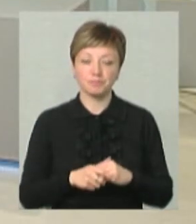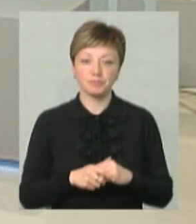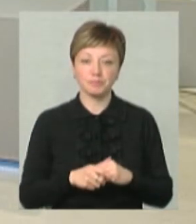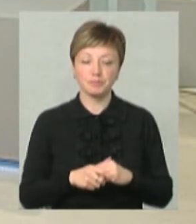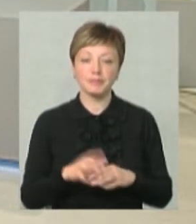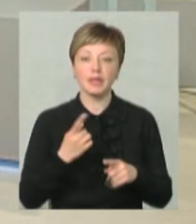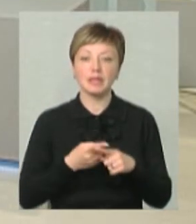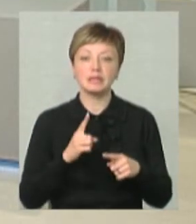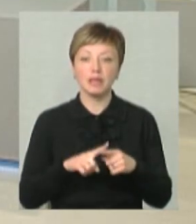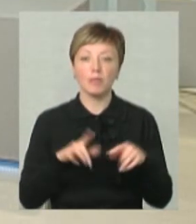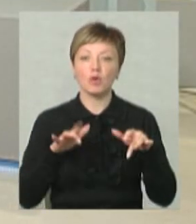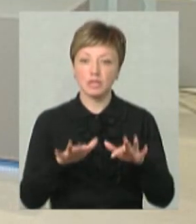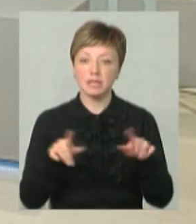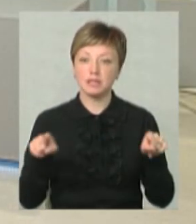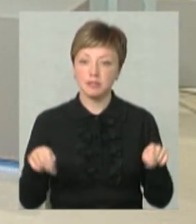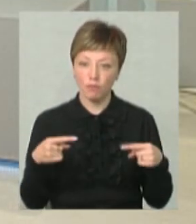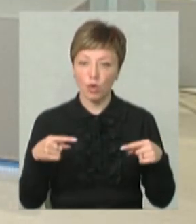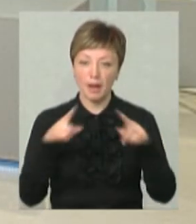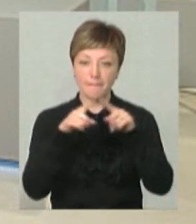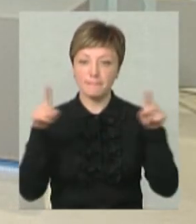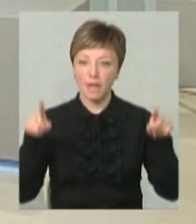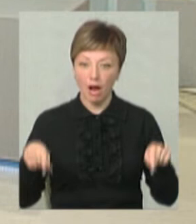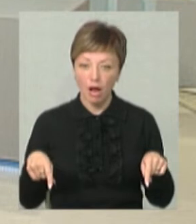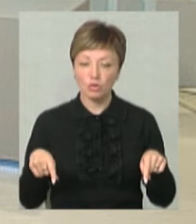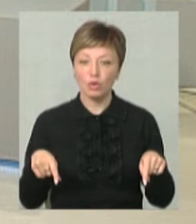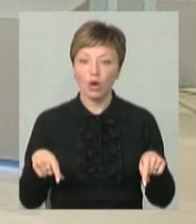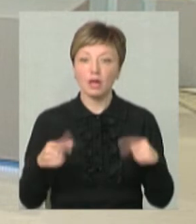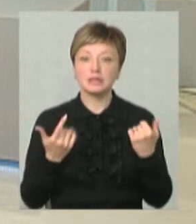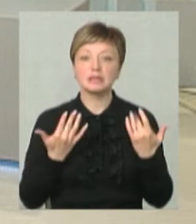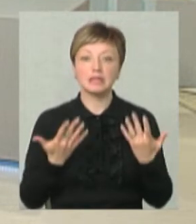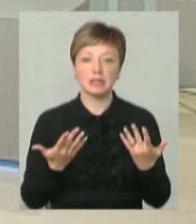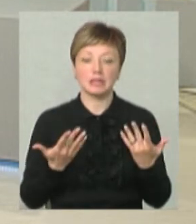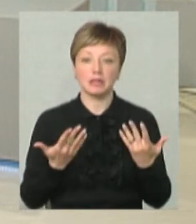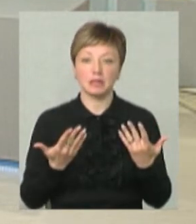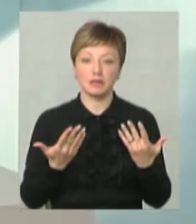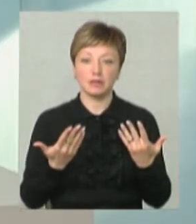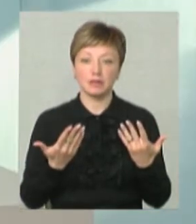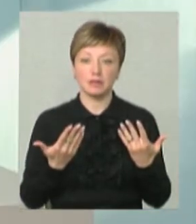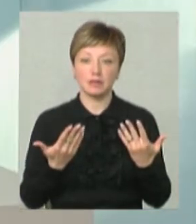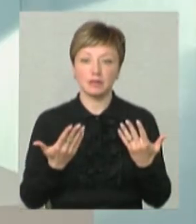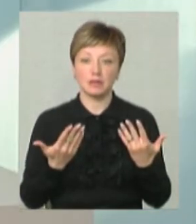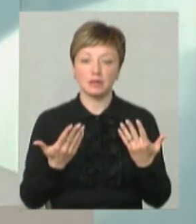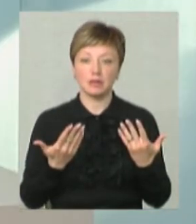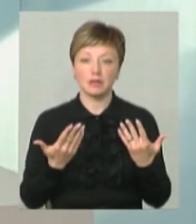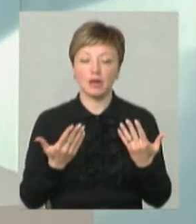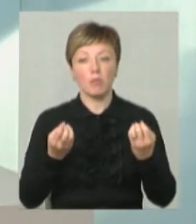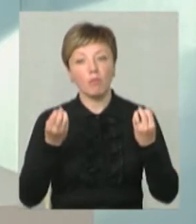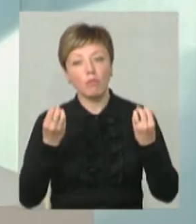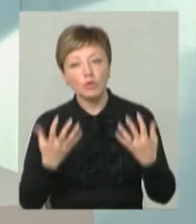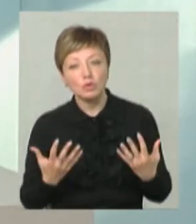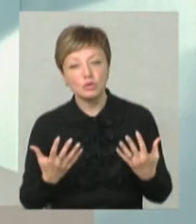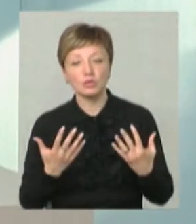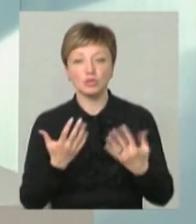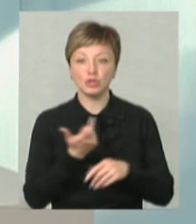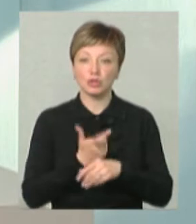Це процес створення плакату? Це процес, наскільки простіше чи